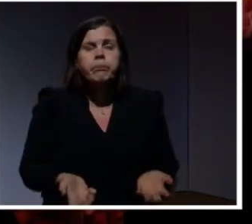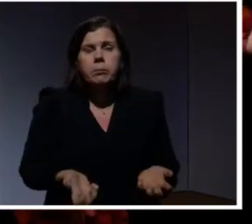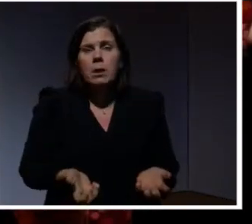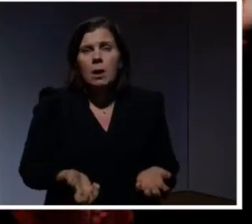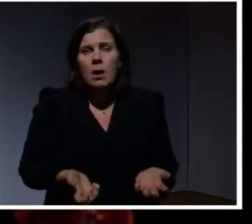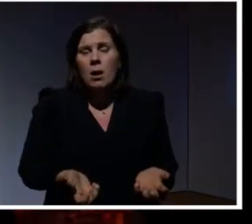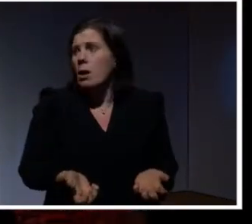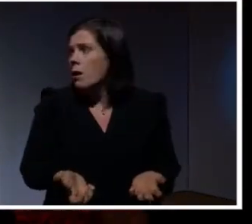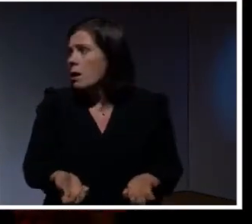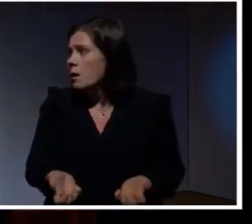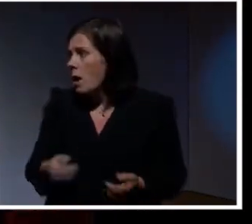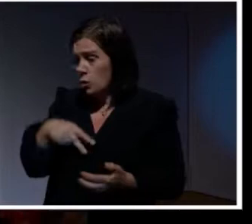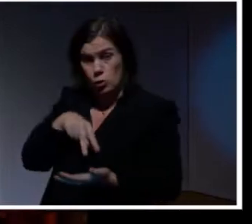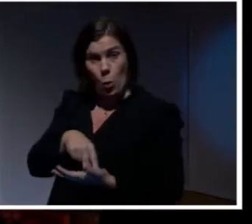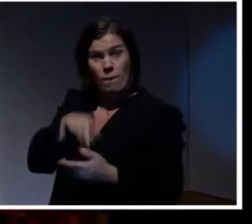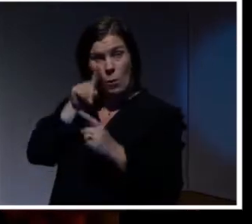det är att fungera.